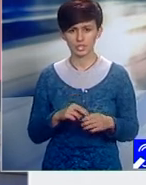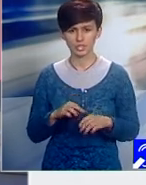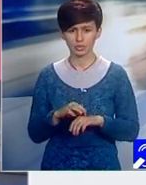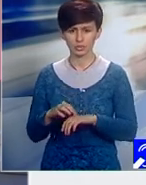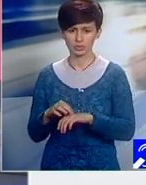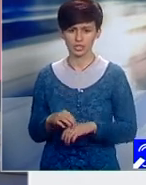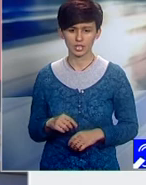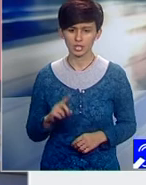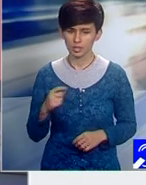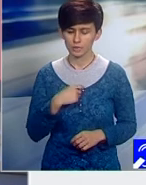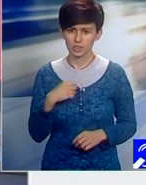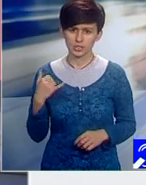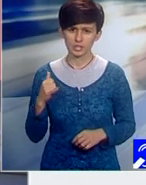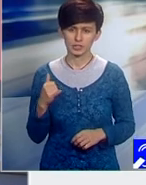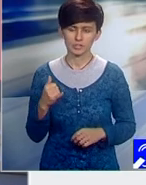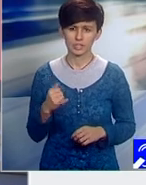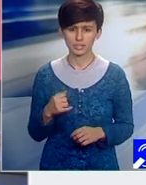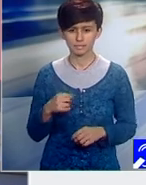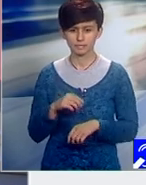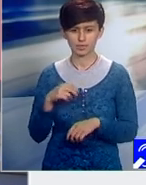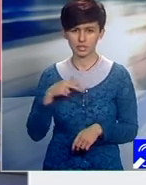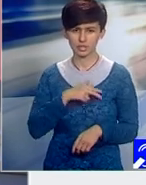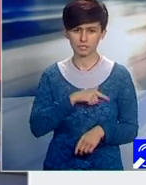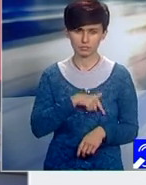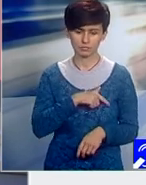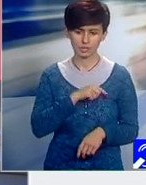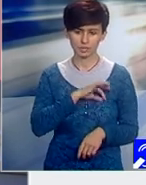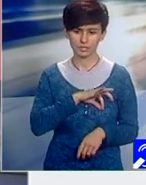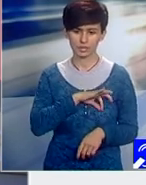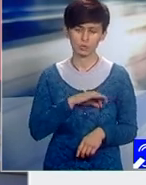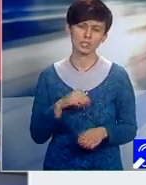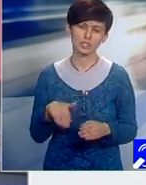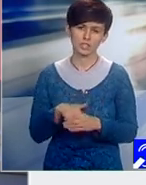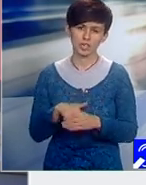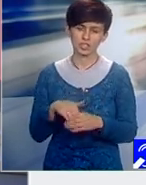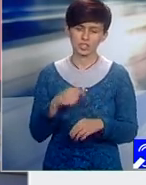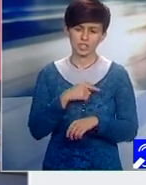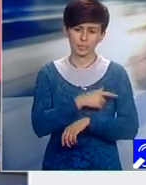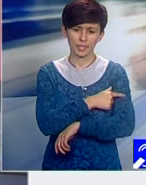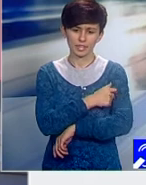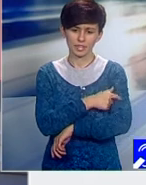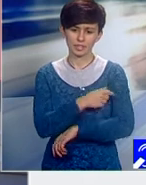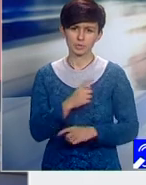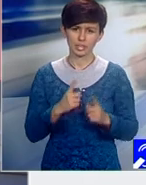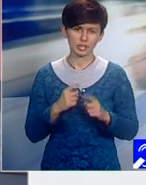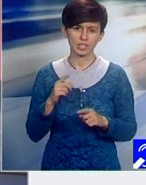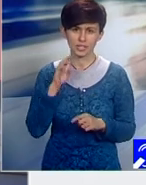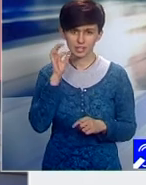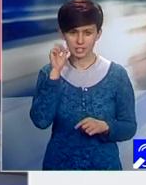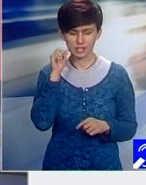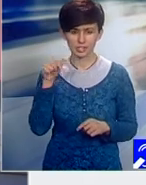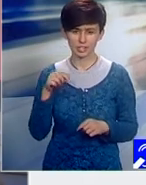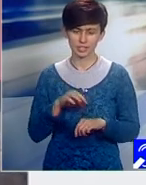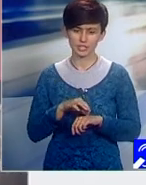copilul să se angajeze la spital, decât dată să oamenizeze. Nici vorbă. Nu mai poate să fii copilul șef de secție. E altceva. Și referitor la cele opt ore și noi ne-am